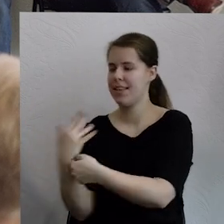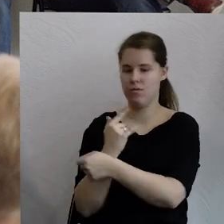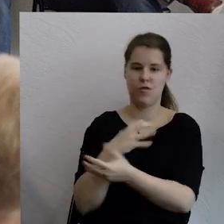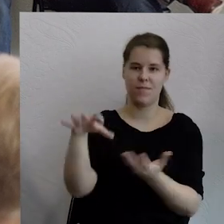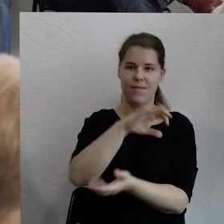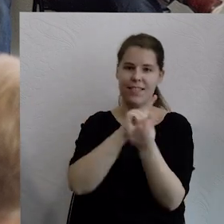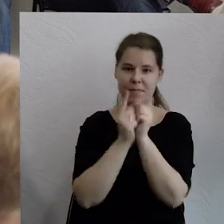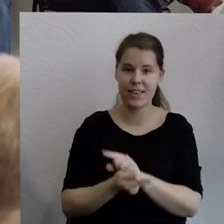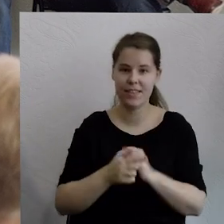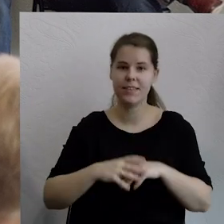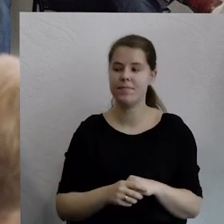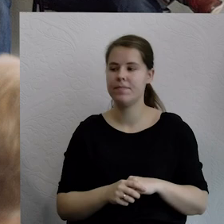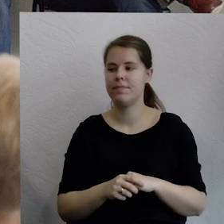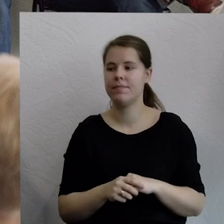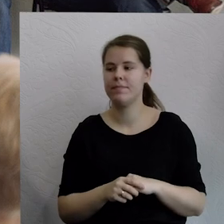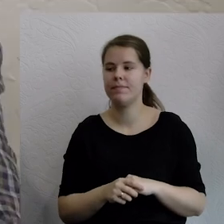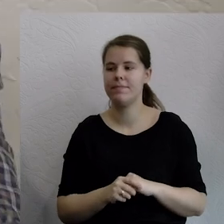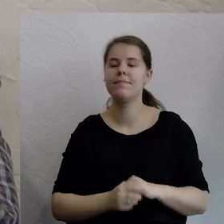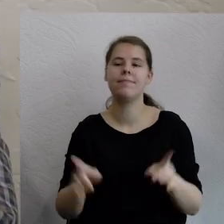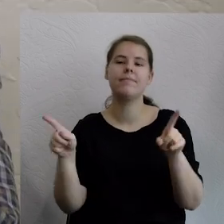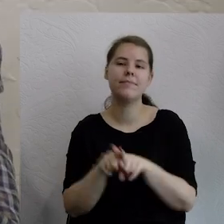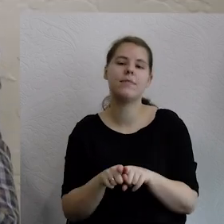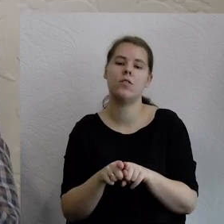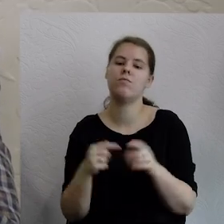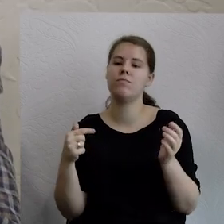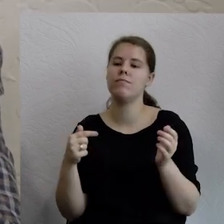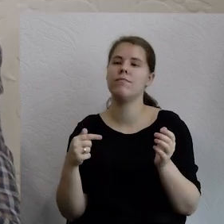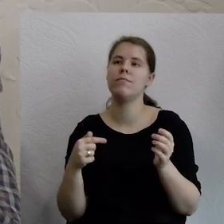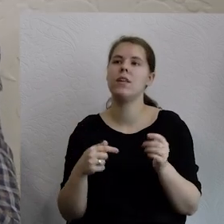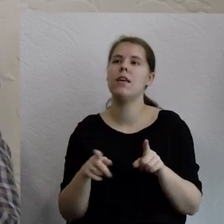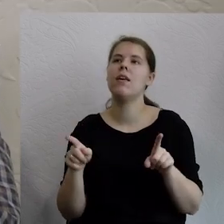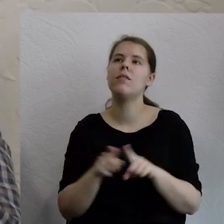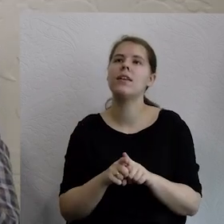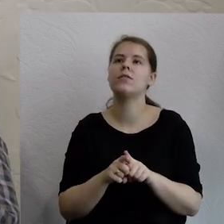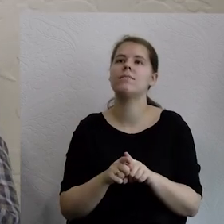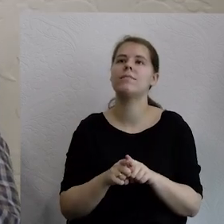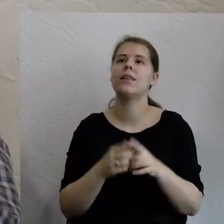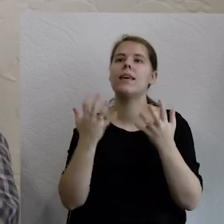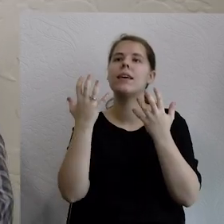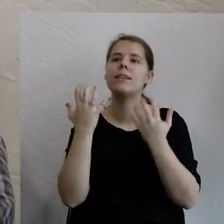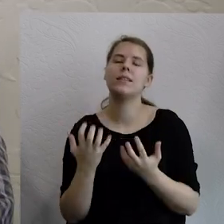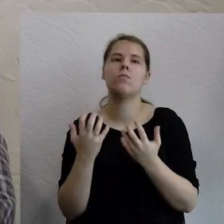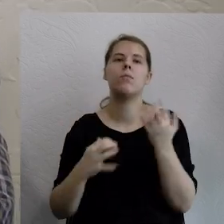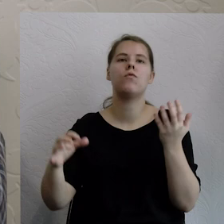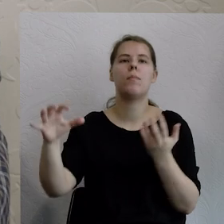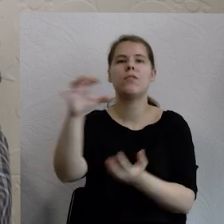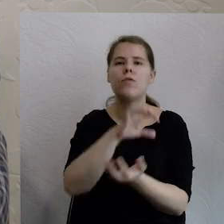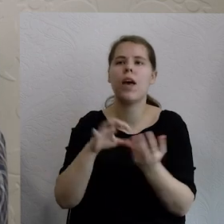tego, co było powiedziane, raczej próba uzupełnienia o pewne takie warunki systemowej, politycznej